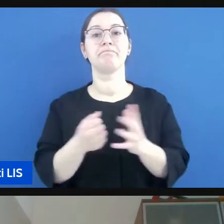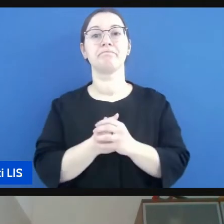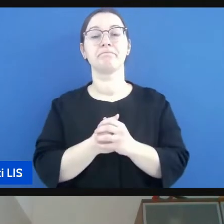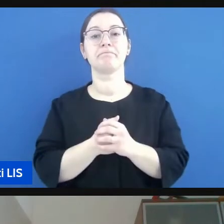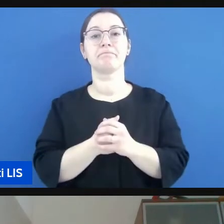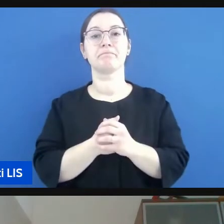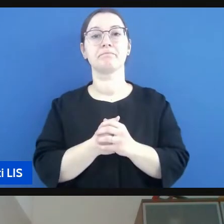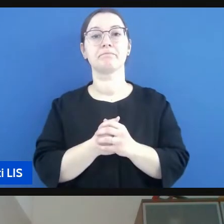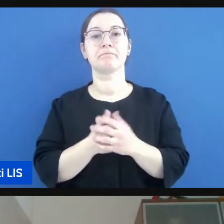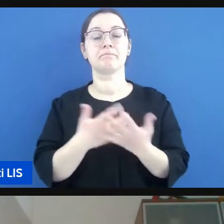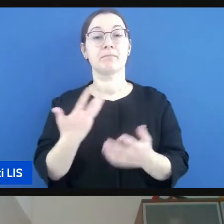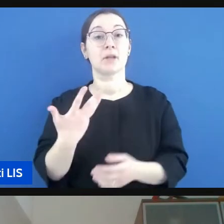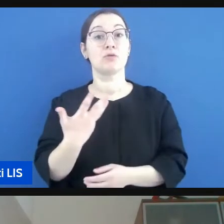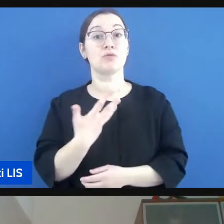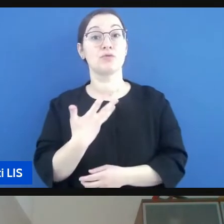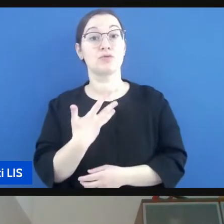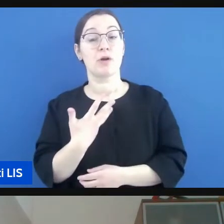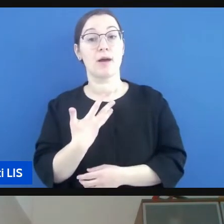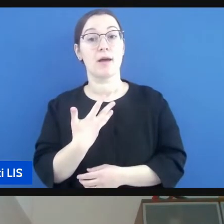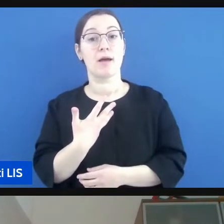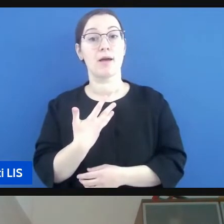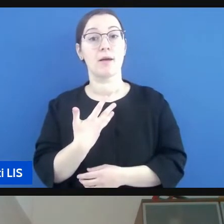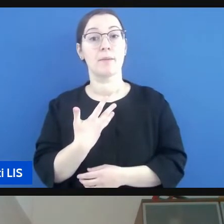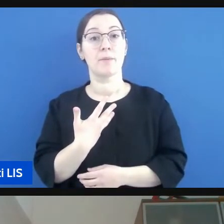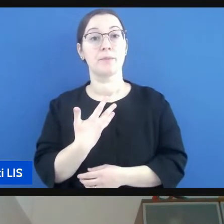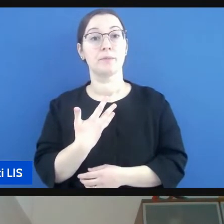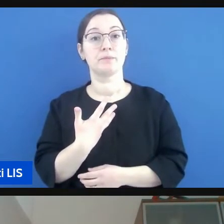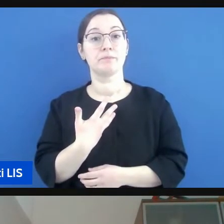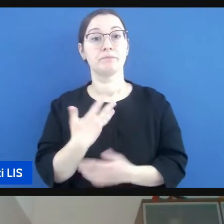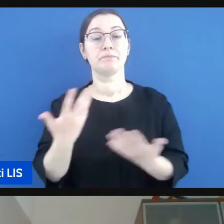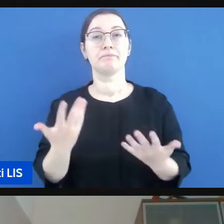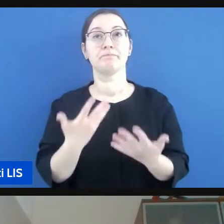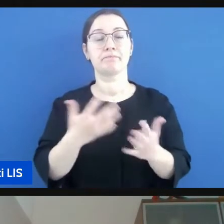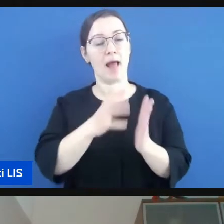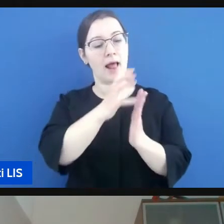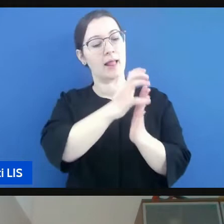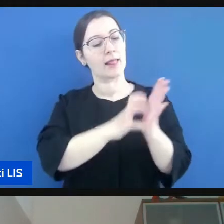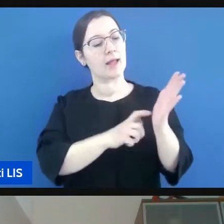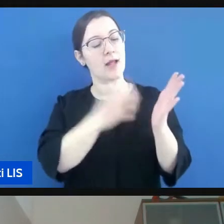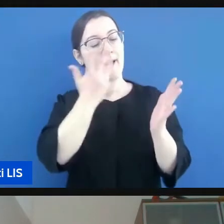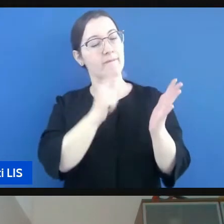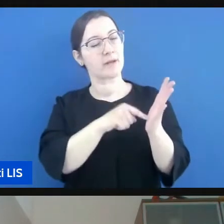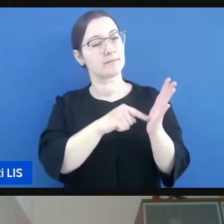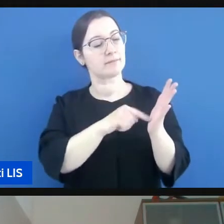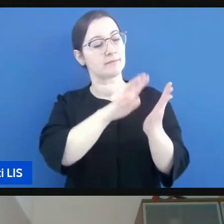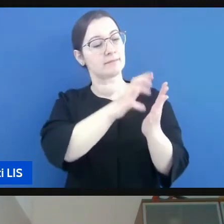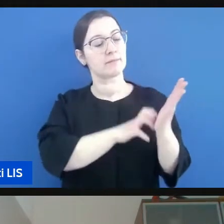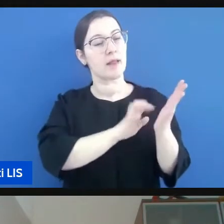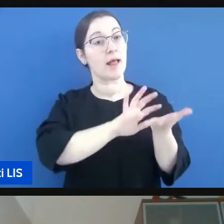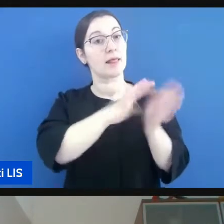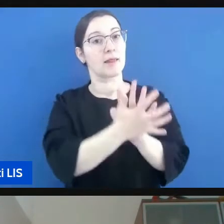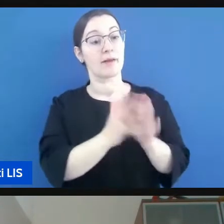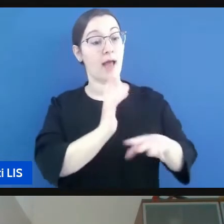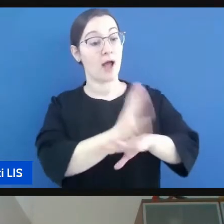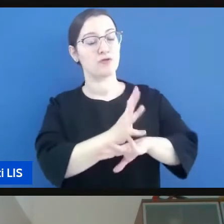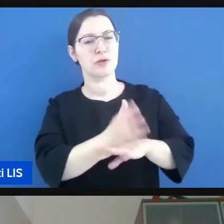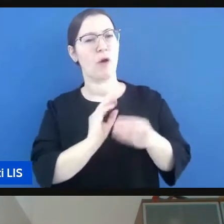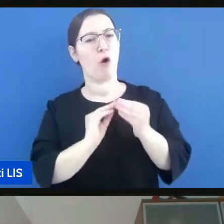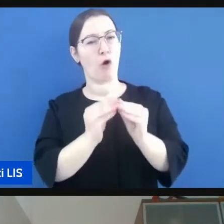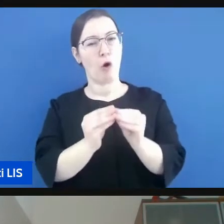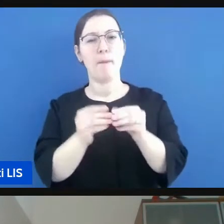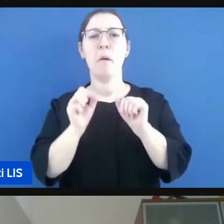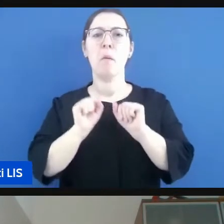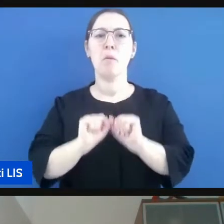ci sono delle per rendere accessibile un testo ci possono essere possibili possono essere